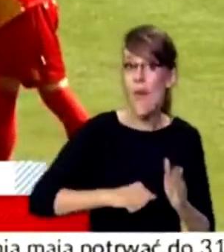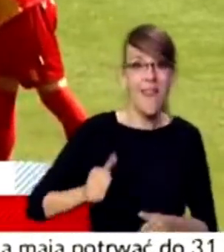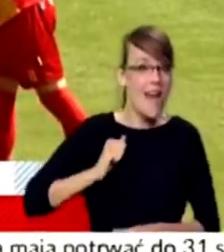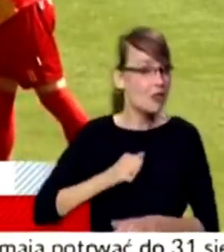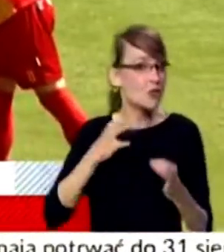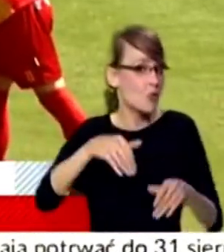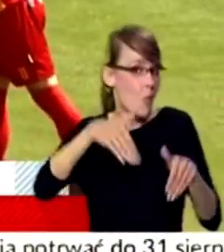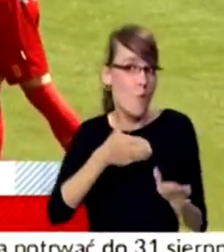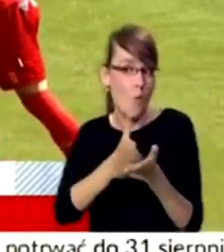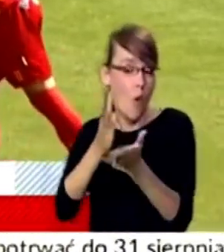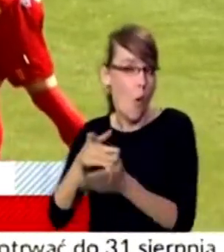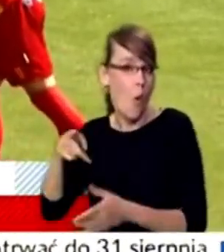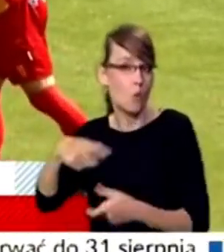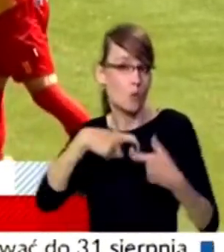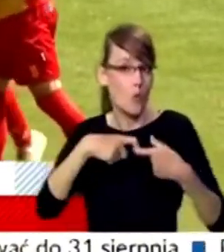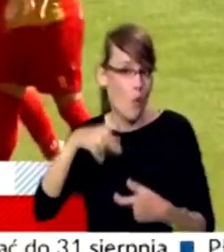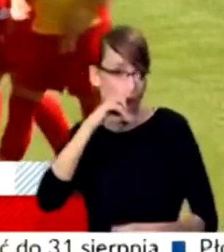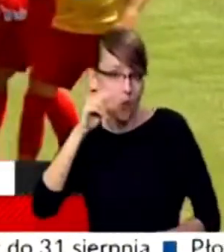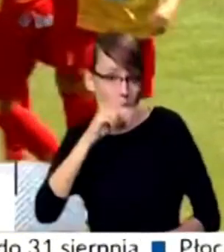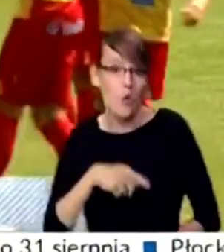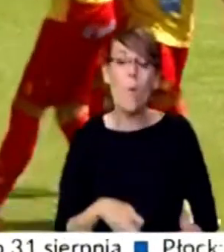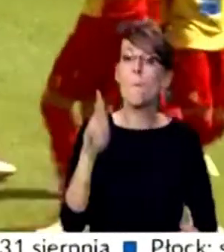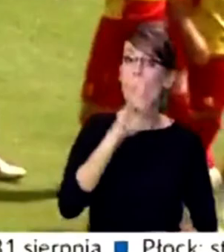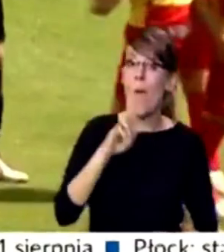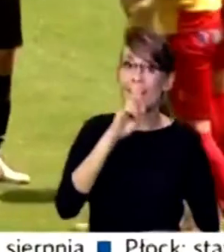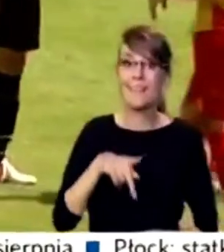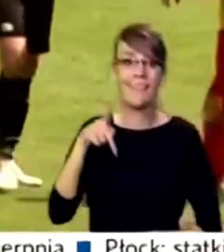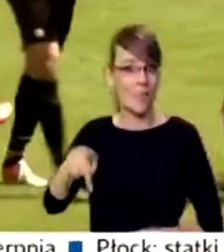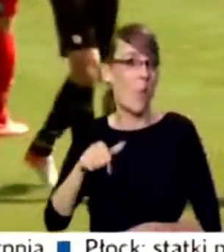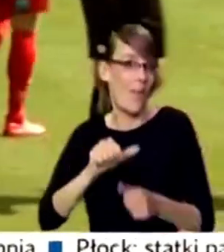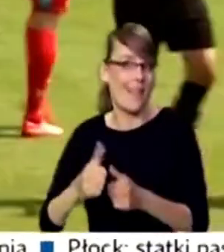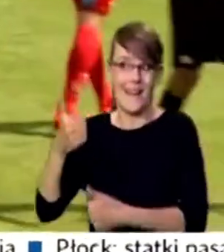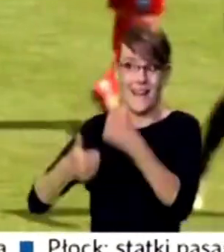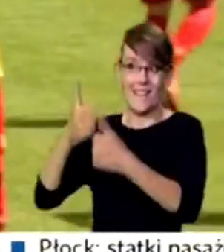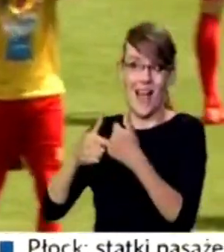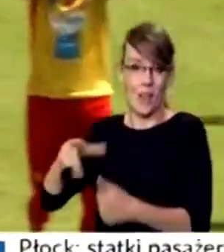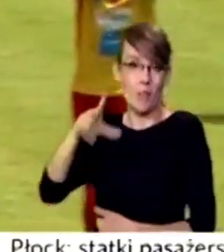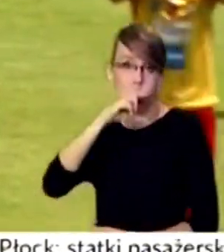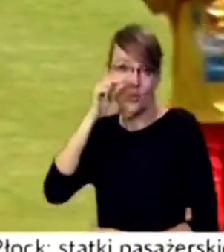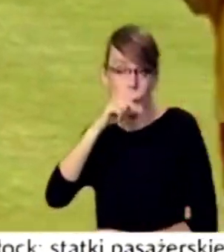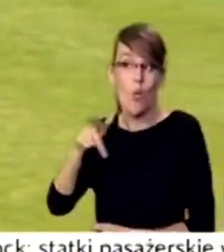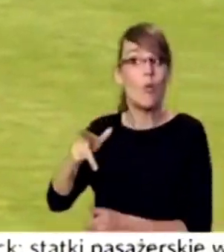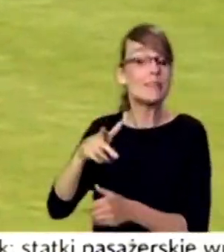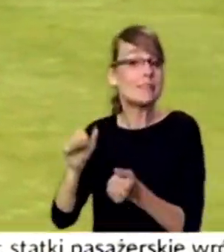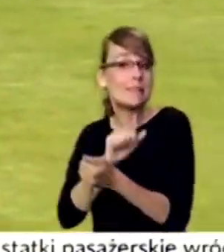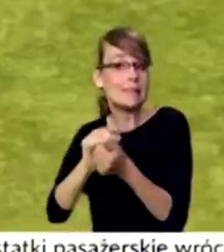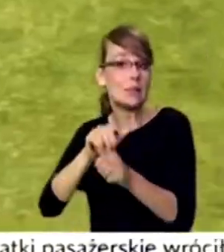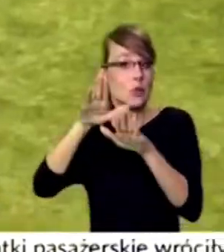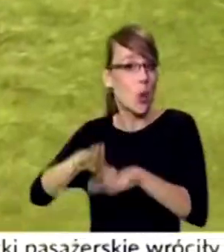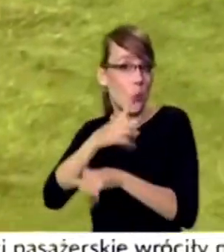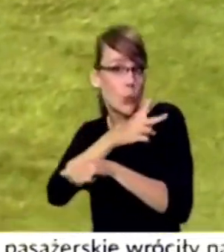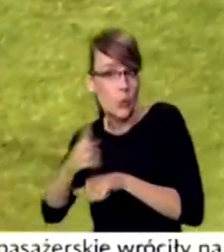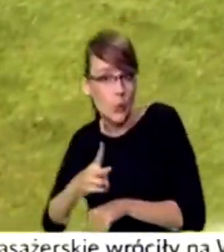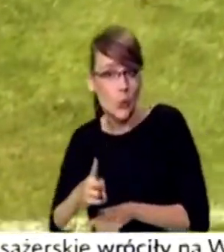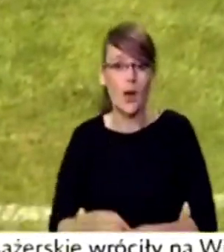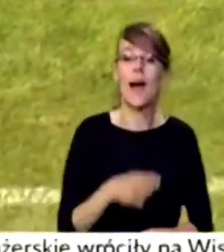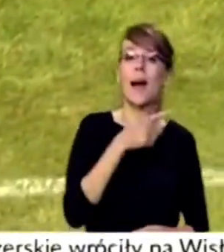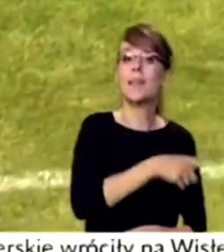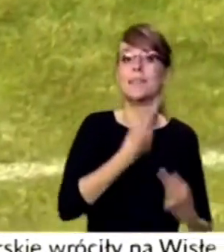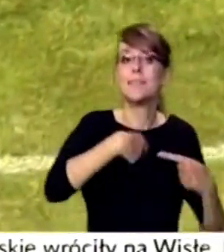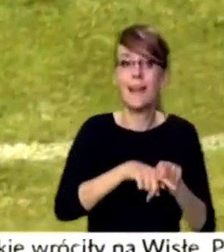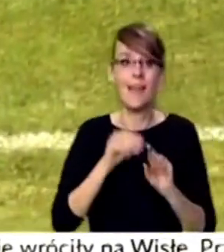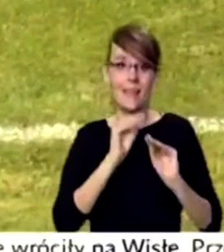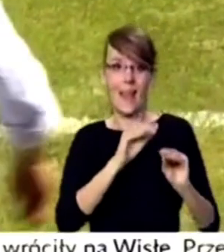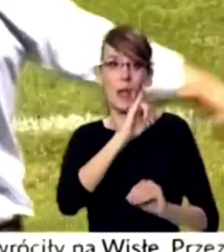drużynie z Pruszkowa, bo właśnie Błękitni są jednym z rywali znicza w walce o pozostanie w gronie drugoligowców. Zespół trenera Bogdana